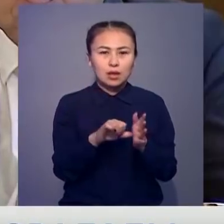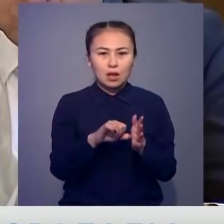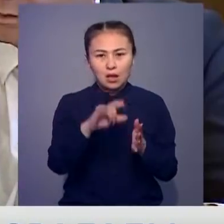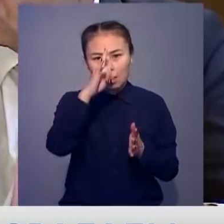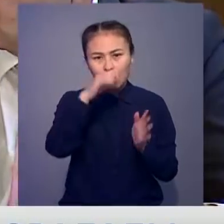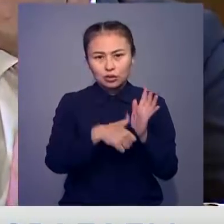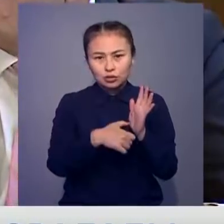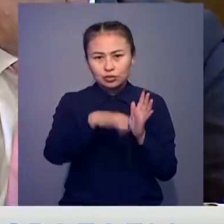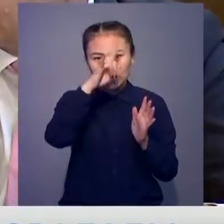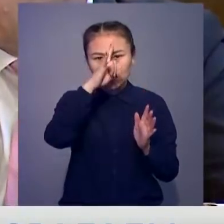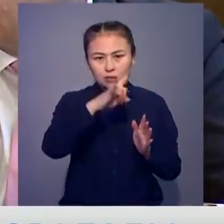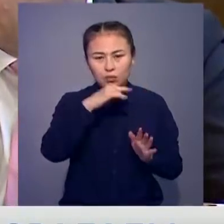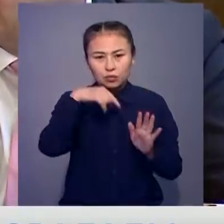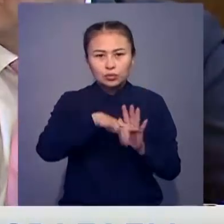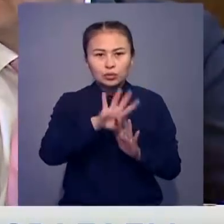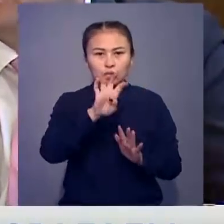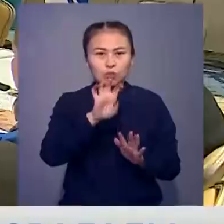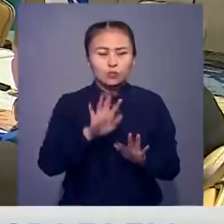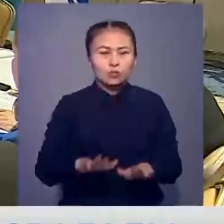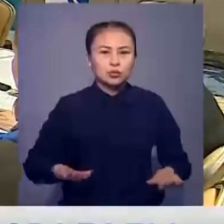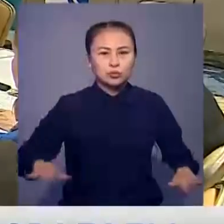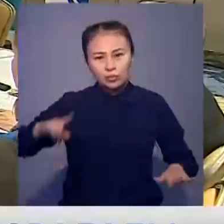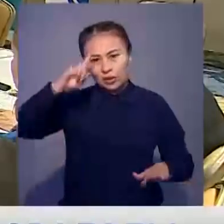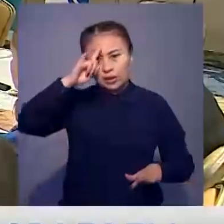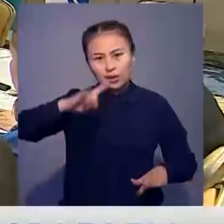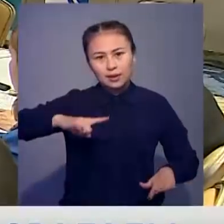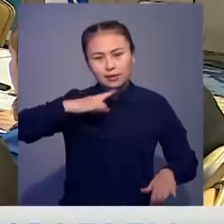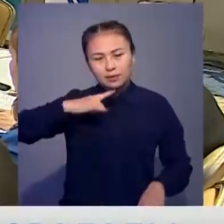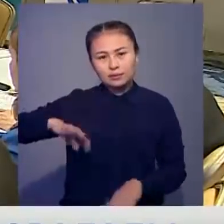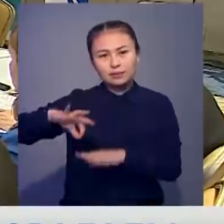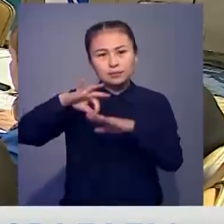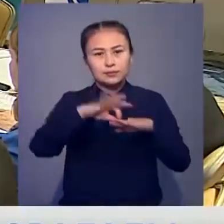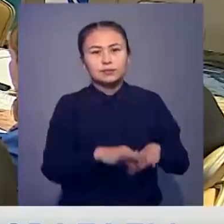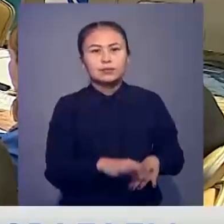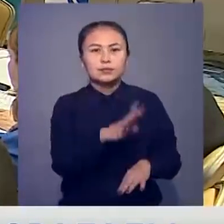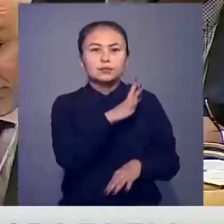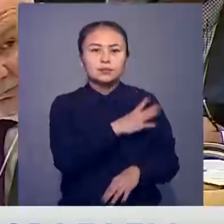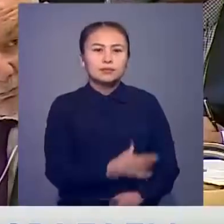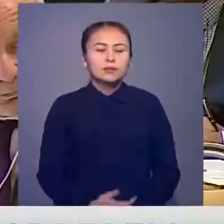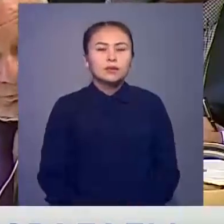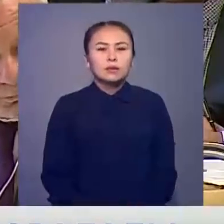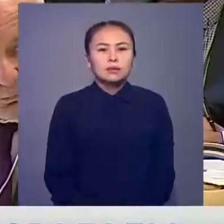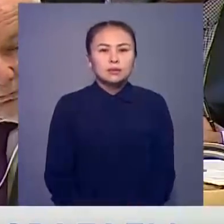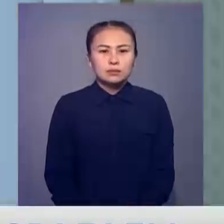кезеңінде 600 Қазақстандық, оның үшінде 400 бала Қазақстанға жеткізілген болатын.